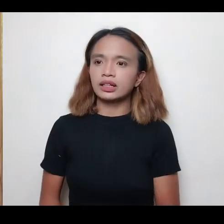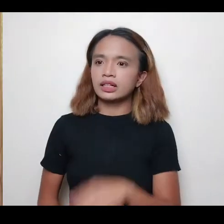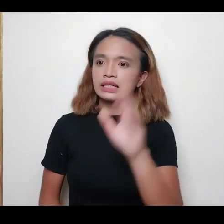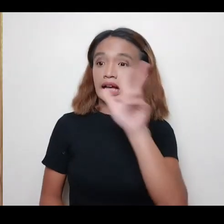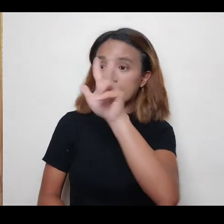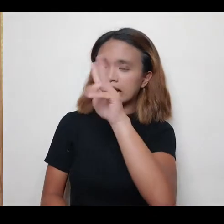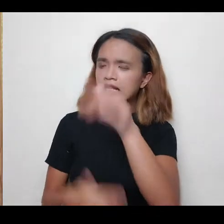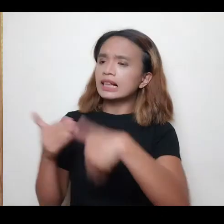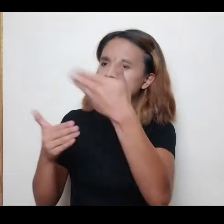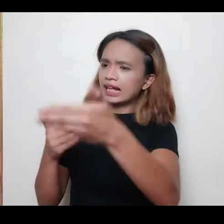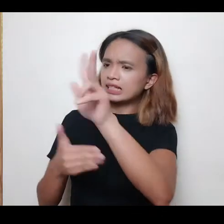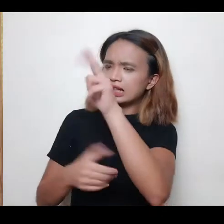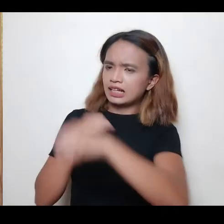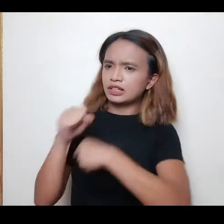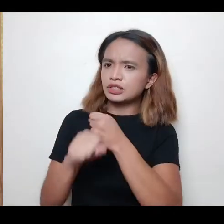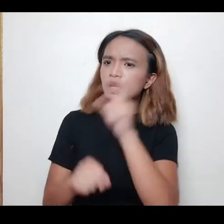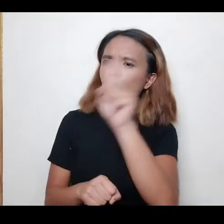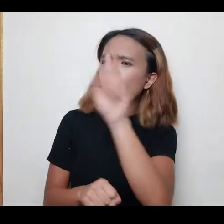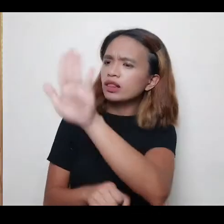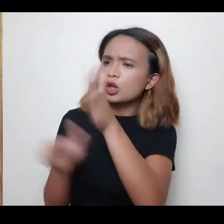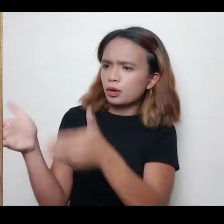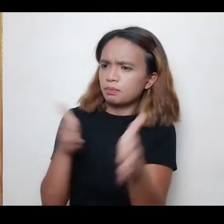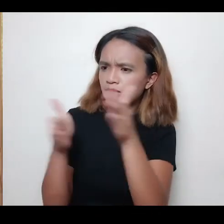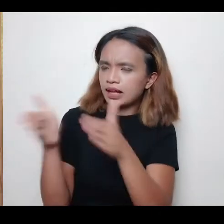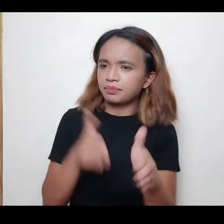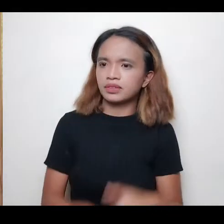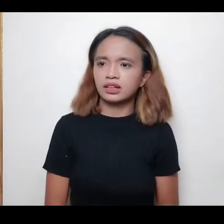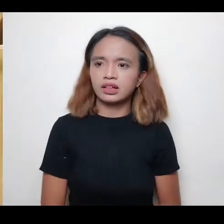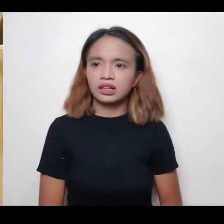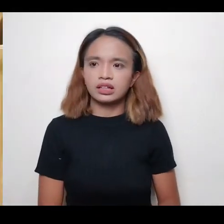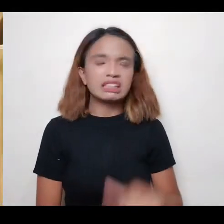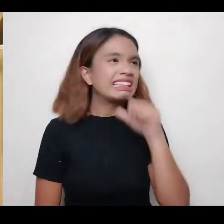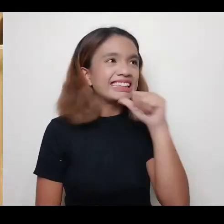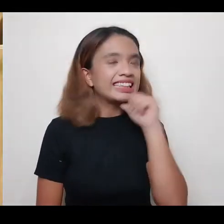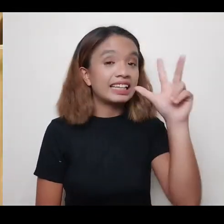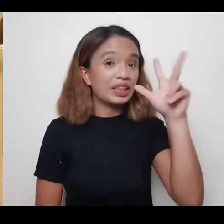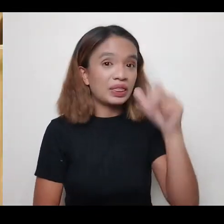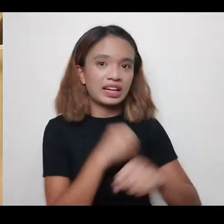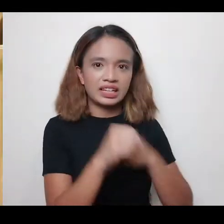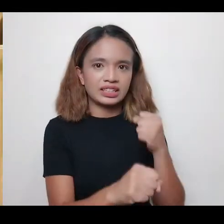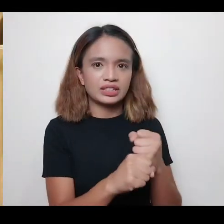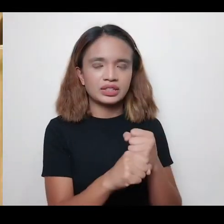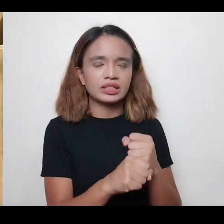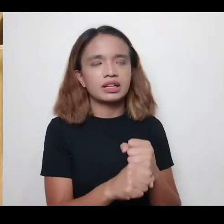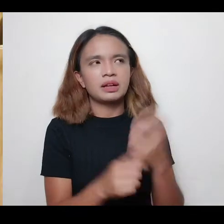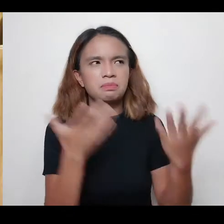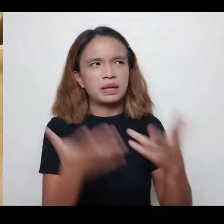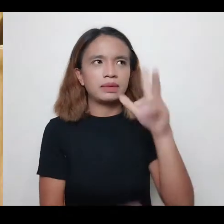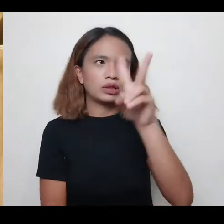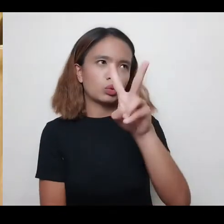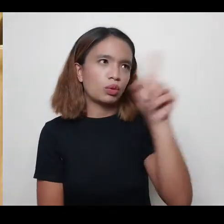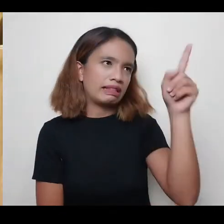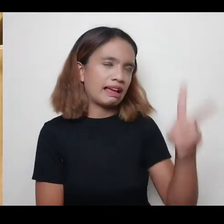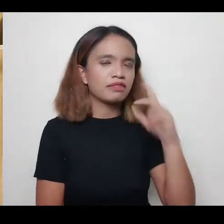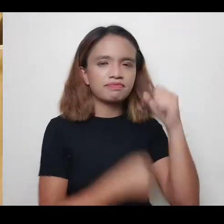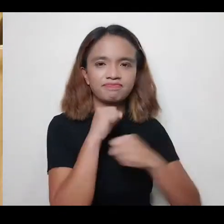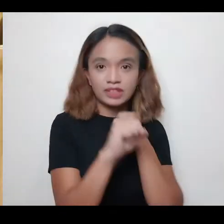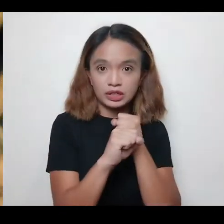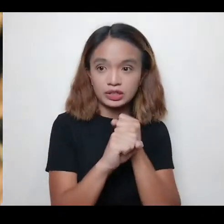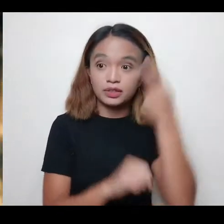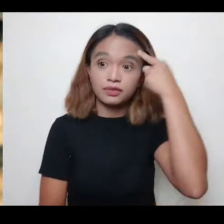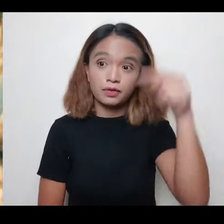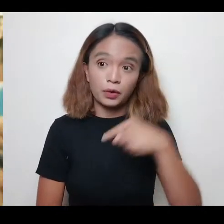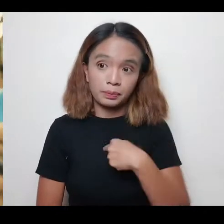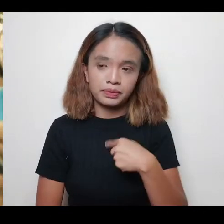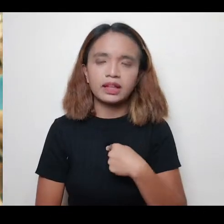Sa dagat yung mga tatlong taon, anong mga pilaplano pa niyo? Hindi na nga three years, parang ano na lang, two and a half years.